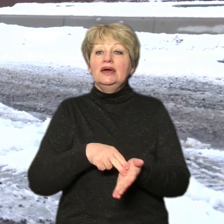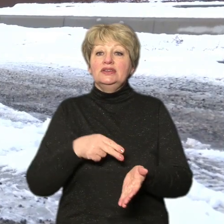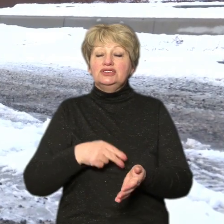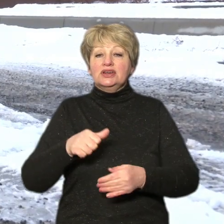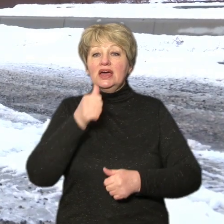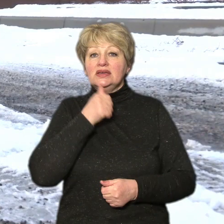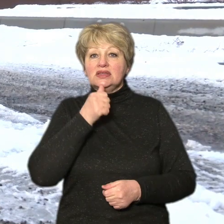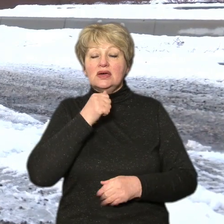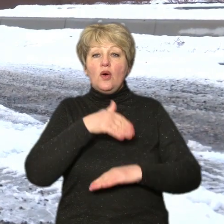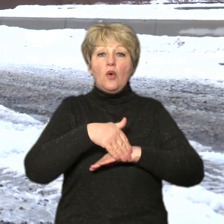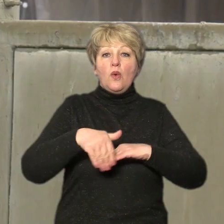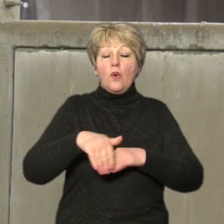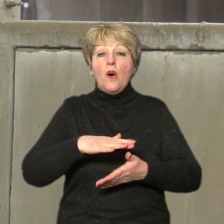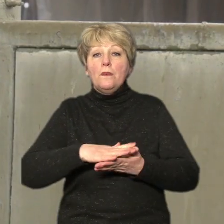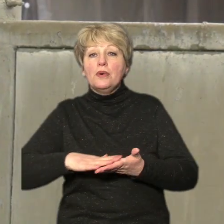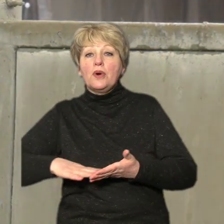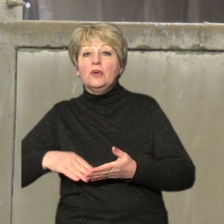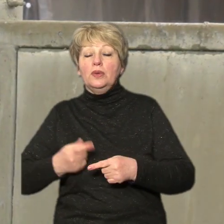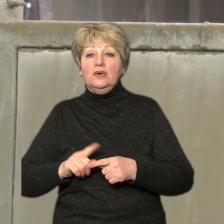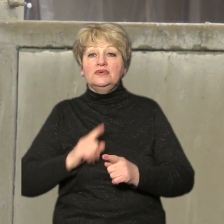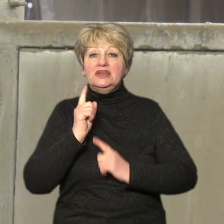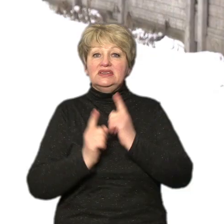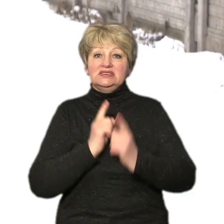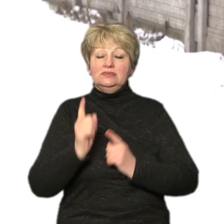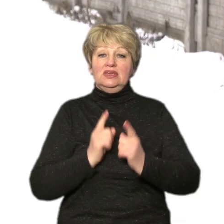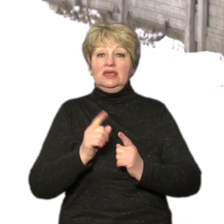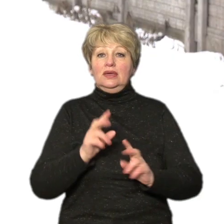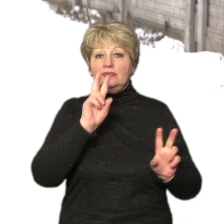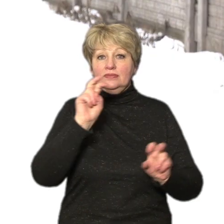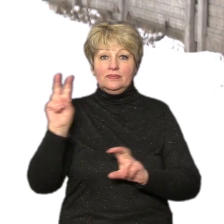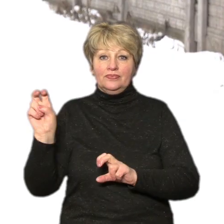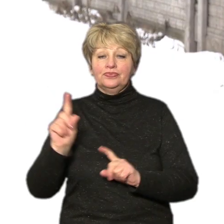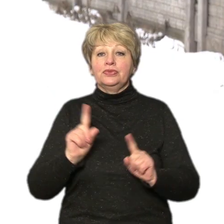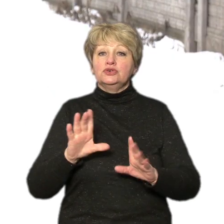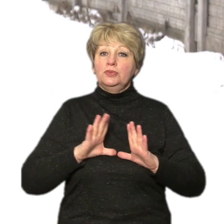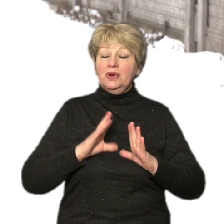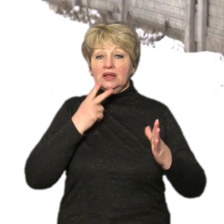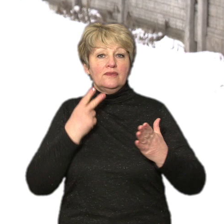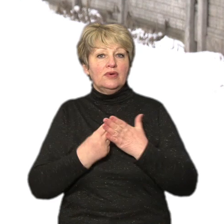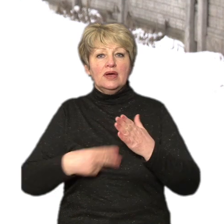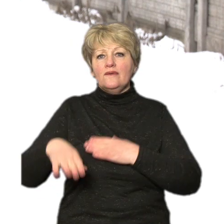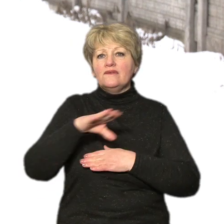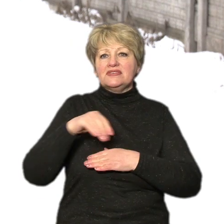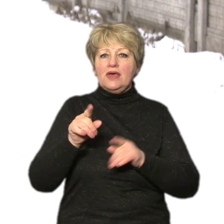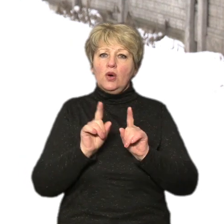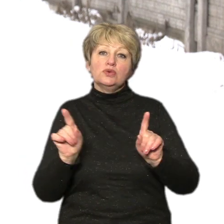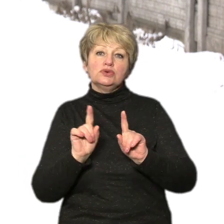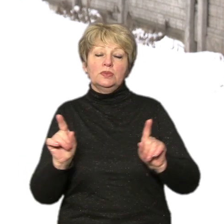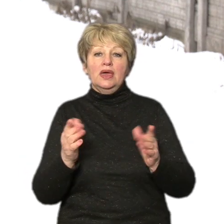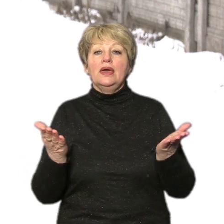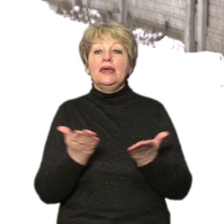вулиць обласного центру. Продовження циклу, присвяченого зміні топонімів. Щоб було відображено всі особистості, які